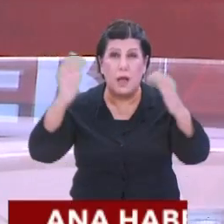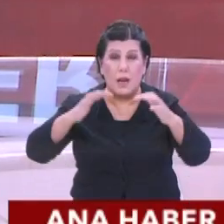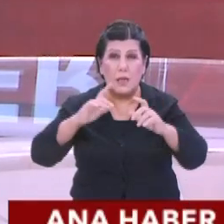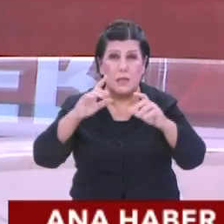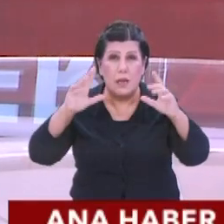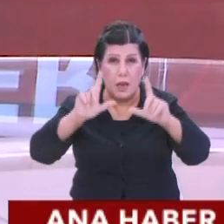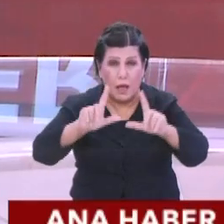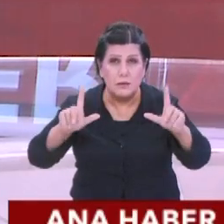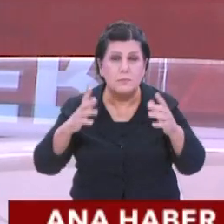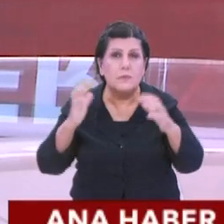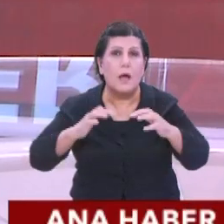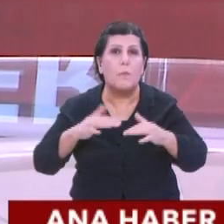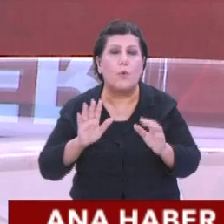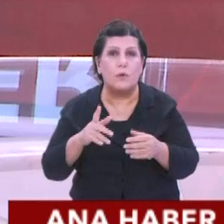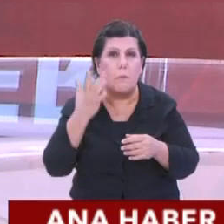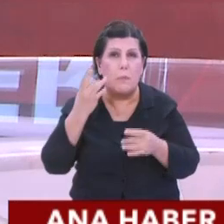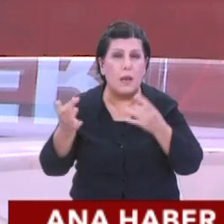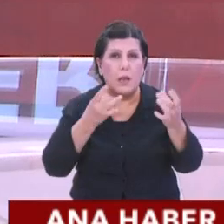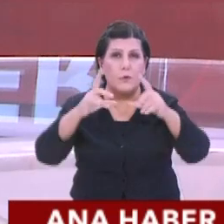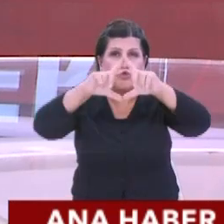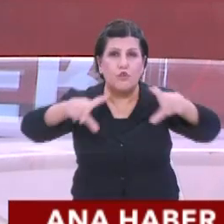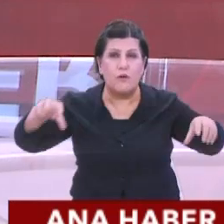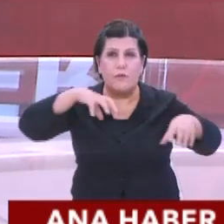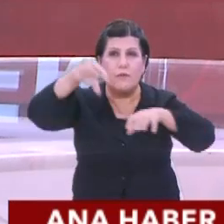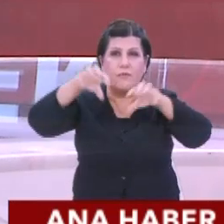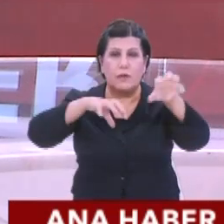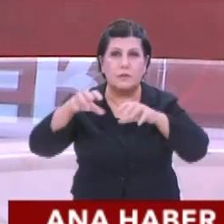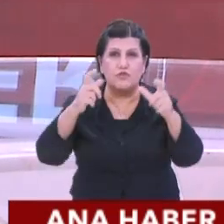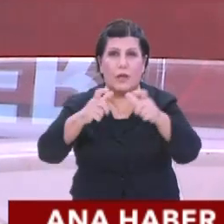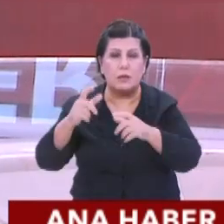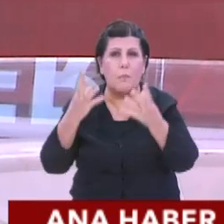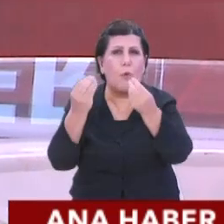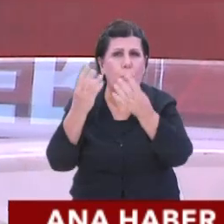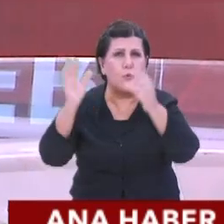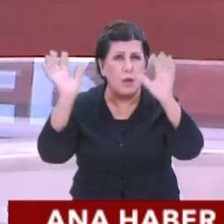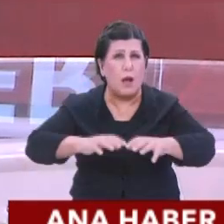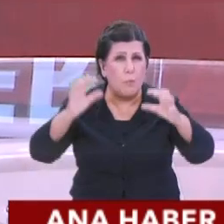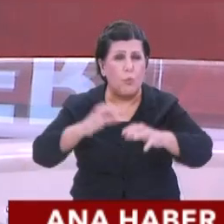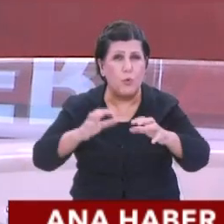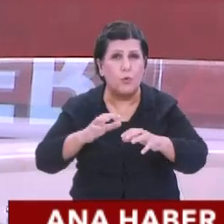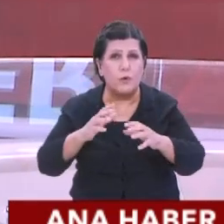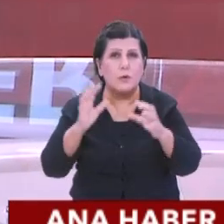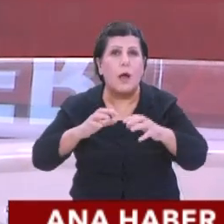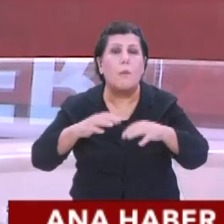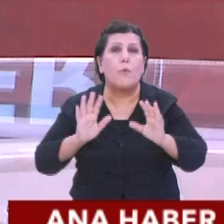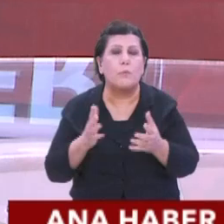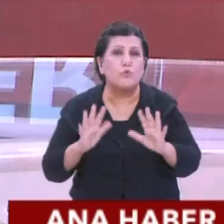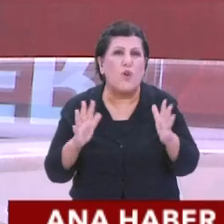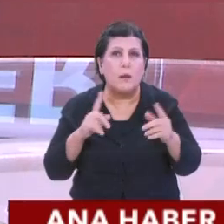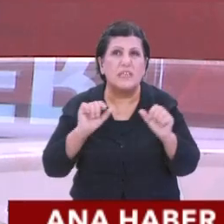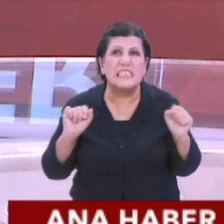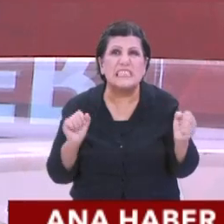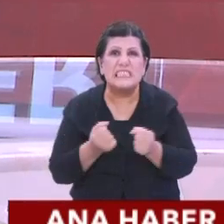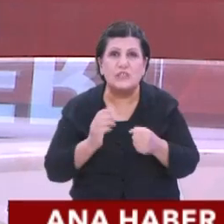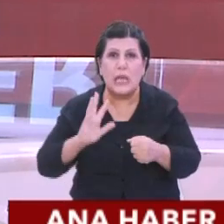lazım, bir türlü yağmıyor. Belli başlı coğrafyaların, belli başlı şehirlerinde bolca yağmur yağması gerekiyor ancak yağmıyor. Tuhaf bir kış